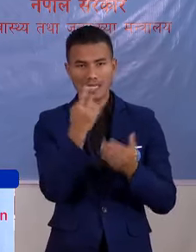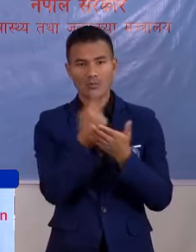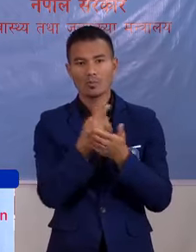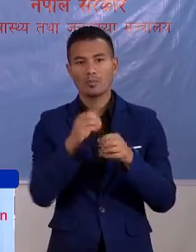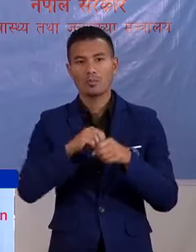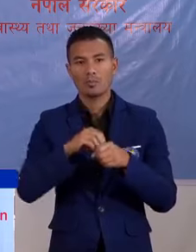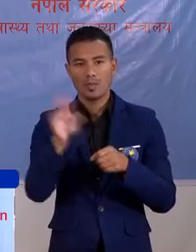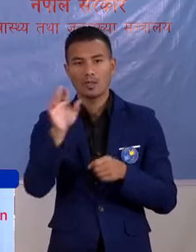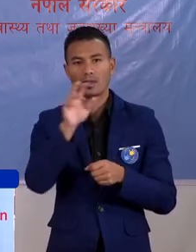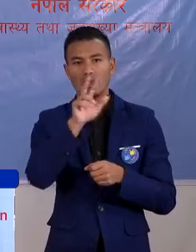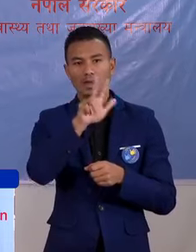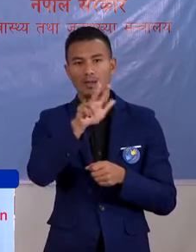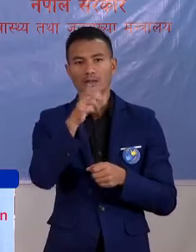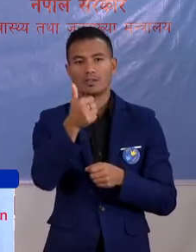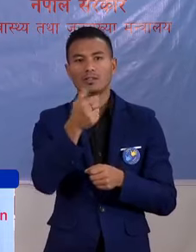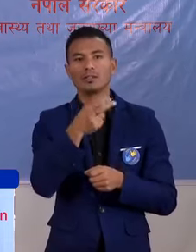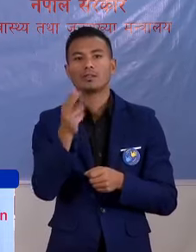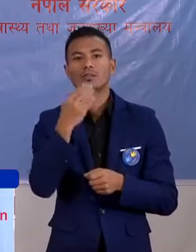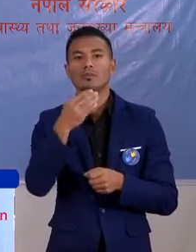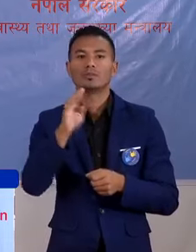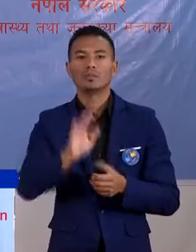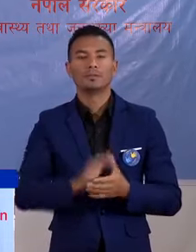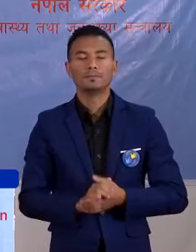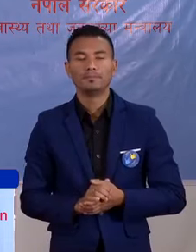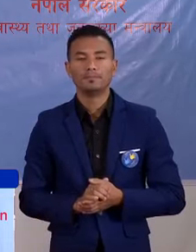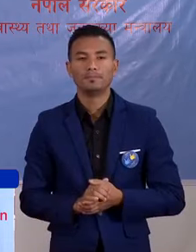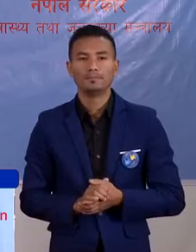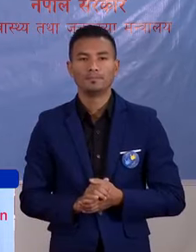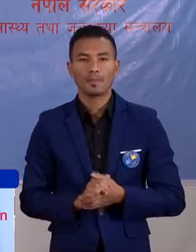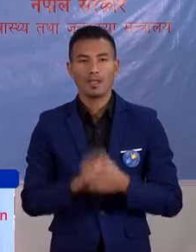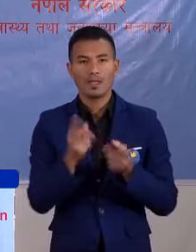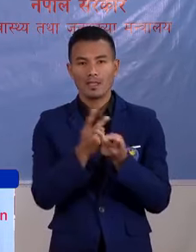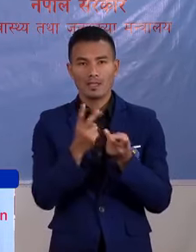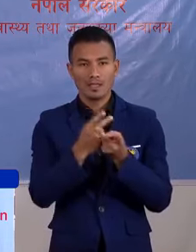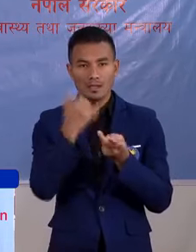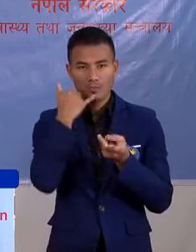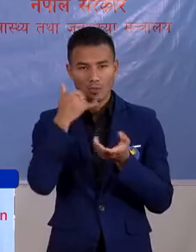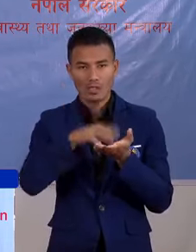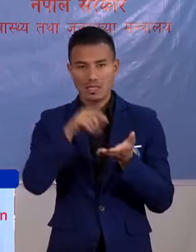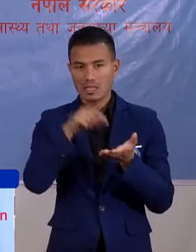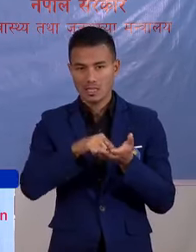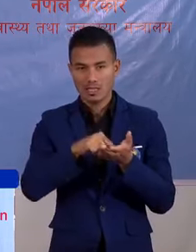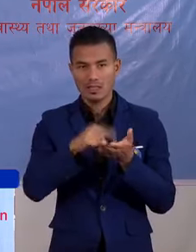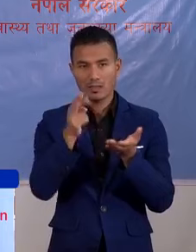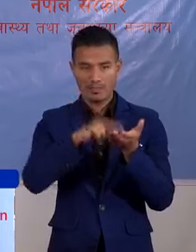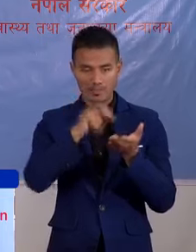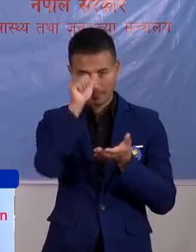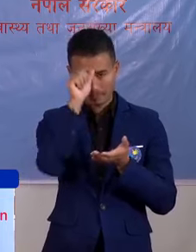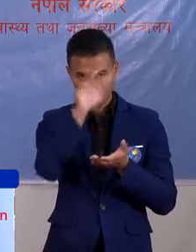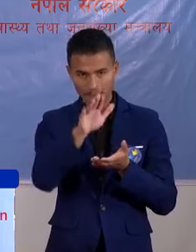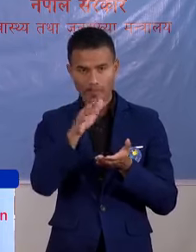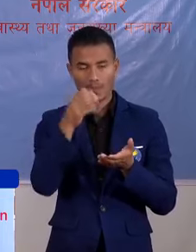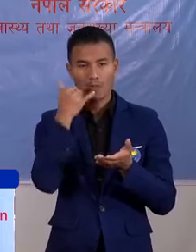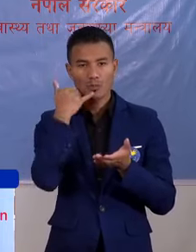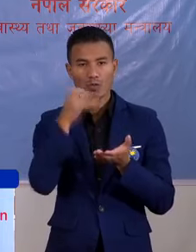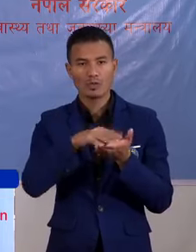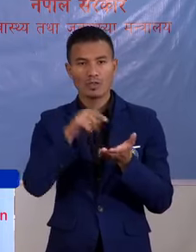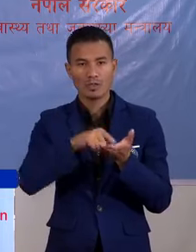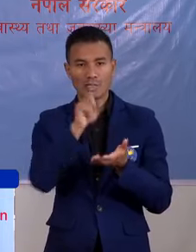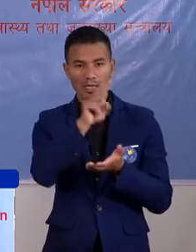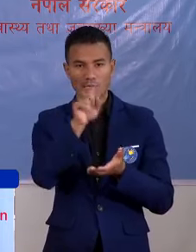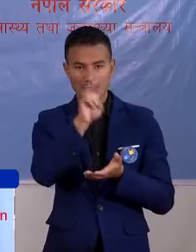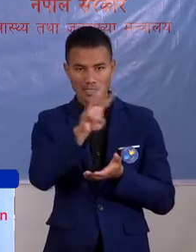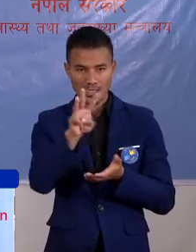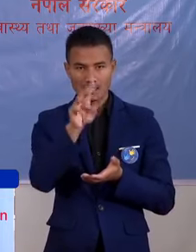उपत्यका बाहिर छेएसी जाना उन्हों छा तेसे गरी कॉल सेंटर को अपडेट गरून चाहांचु आमरो कॉल सेंटर 1130